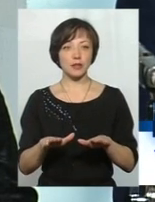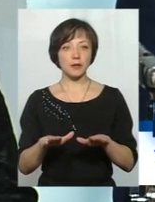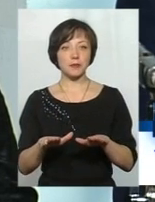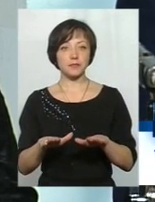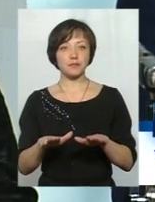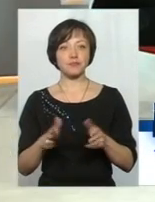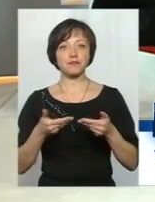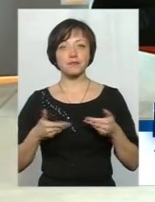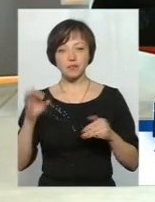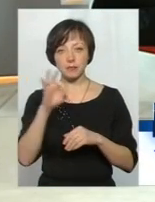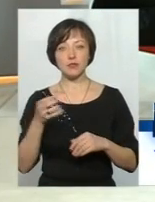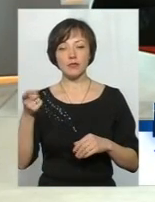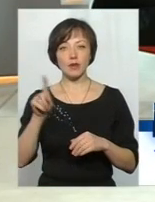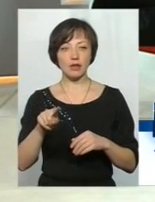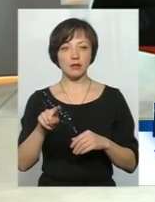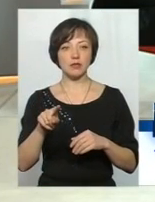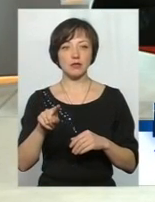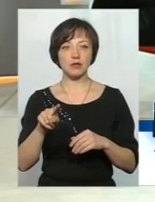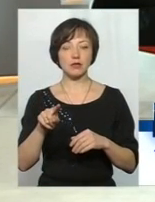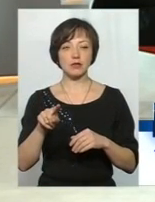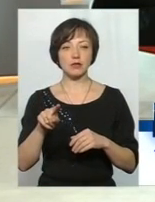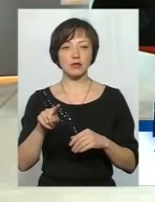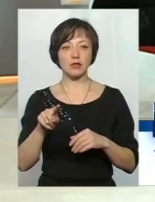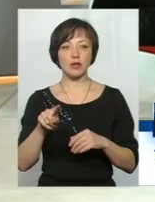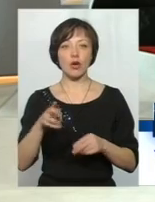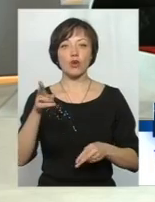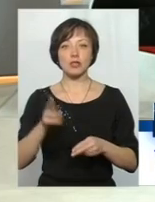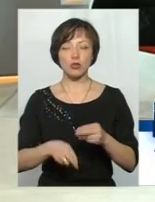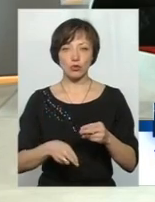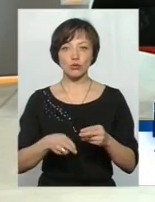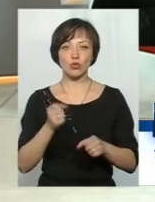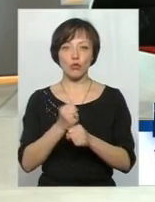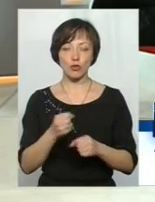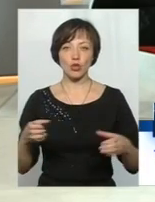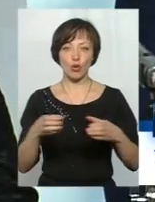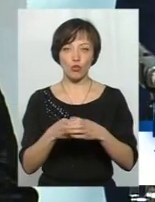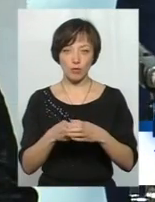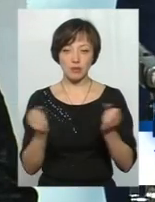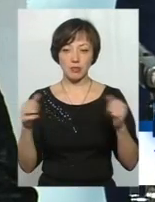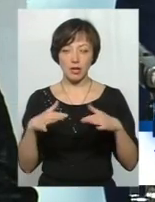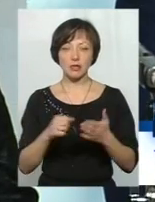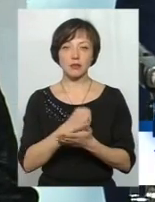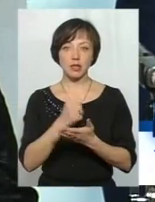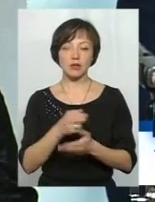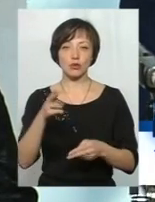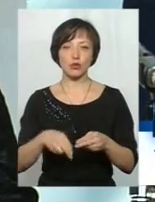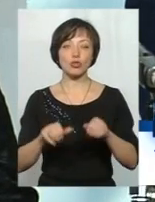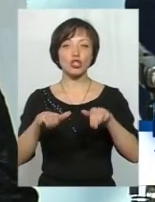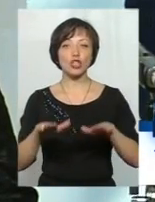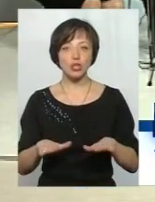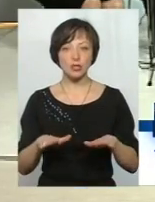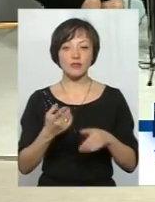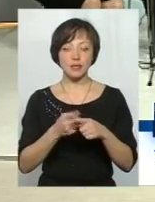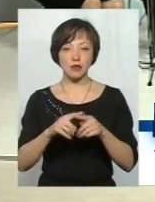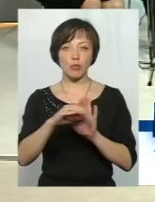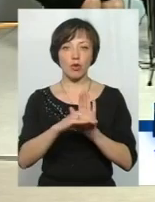ми про те, що збереться ще раз робоча група і приймуть остаточне рішення, оскільки в